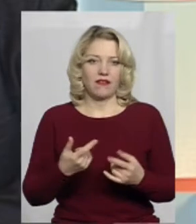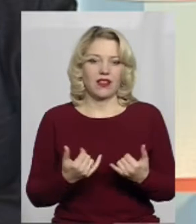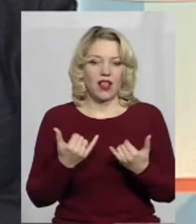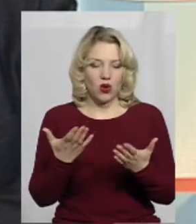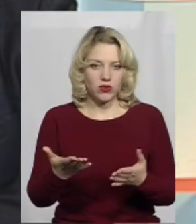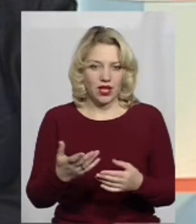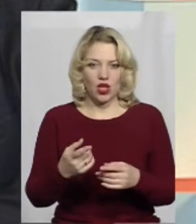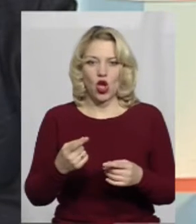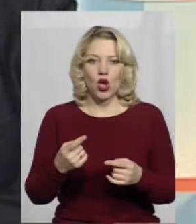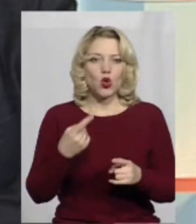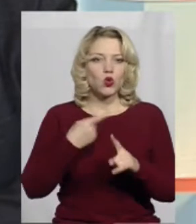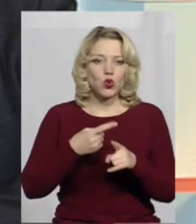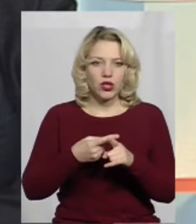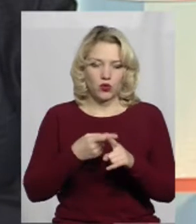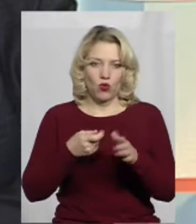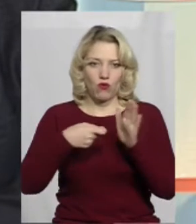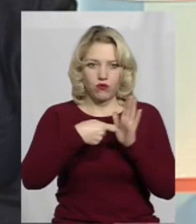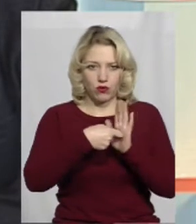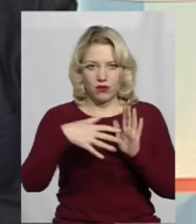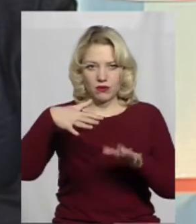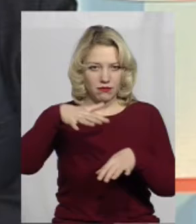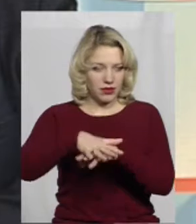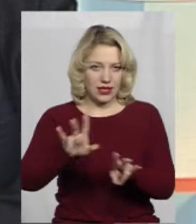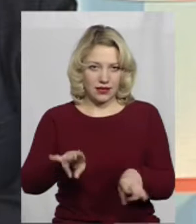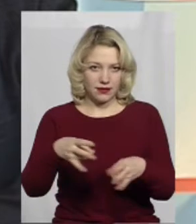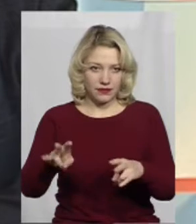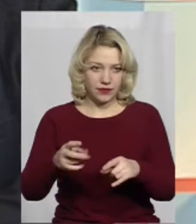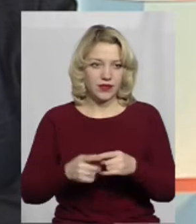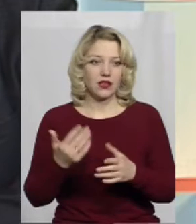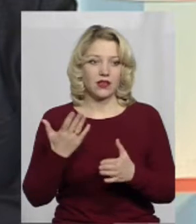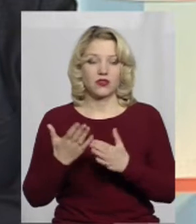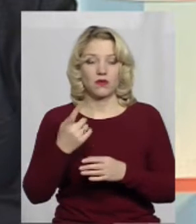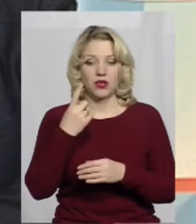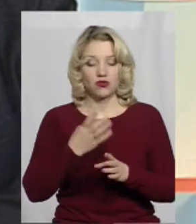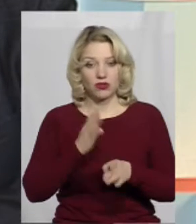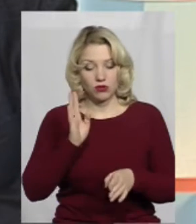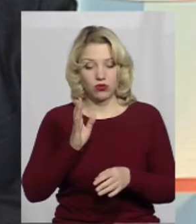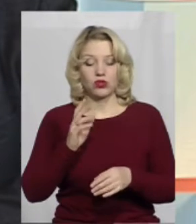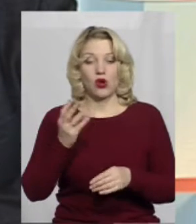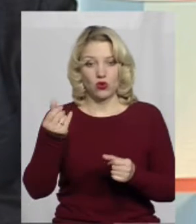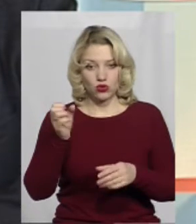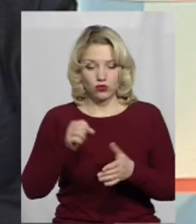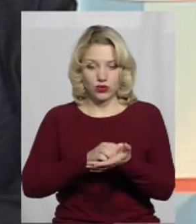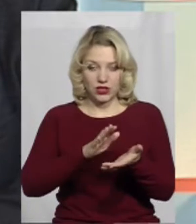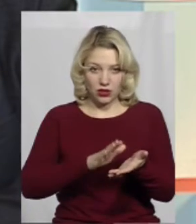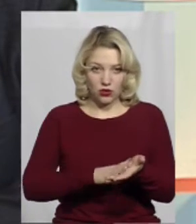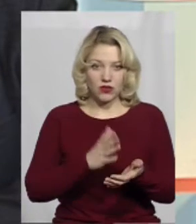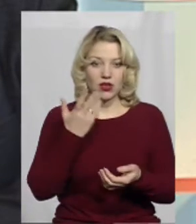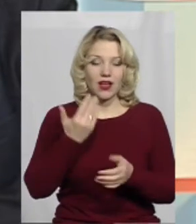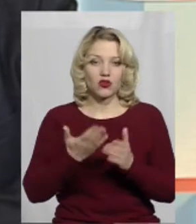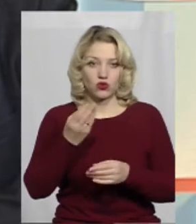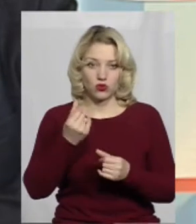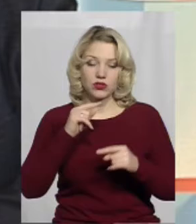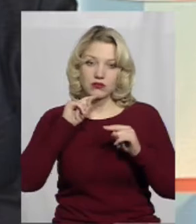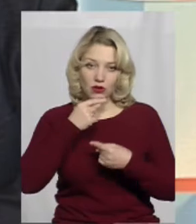комісій для громадян за перерахування цих коштів чи потім, після 1 червня, коли, власне, кошти будуть зараховані, зекономлені кошти будуть